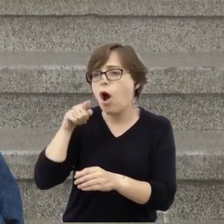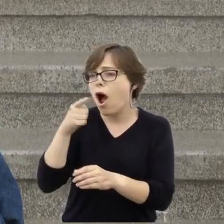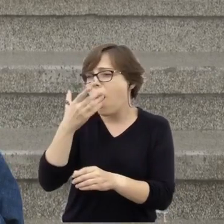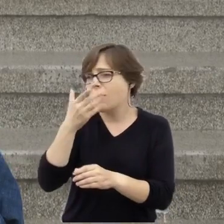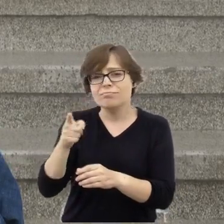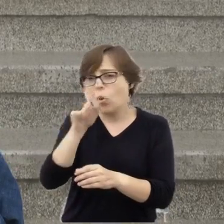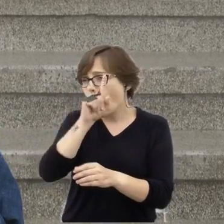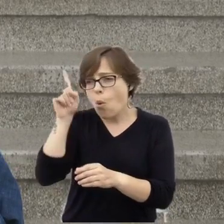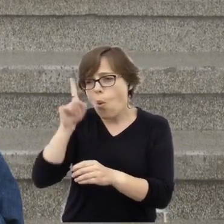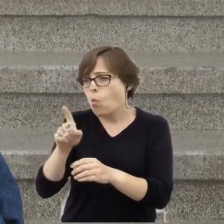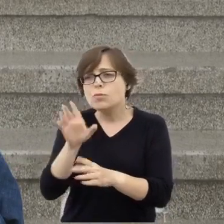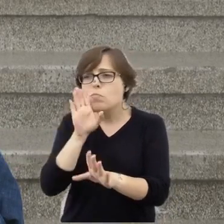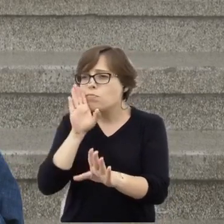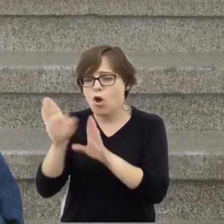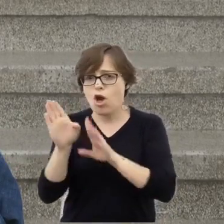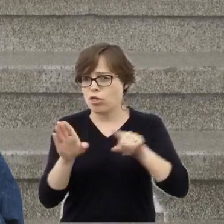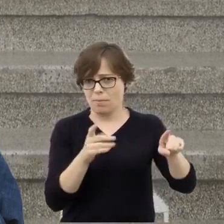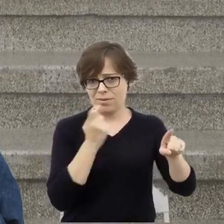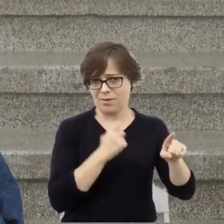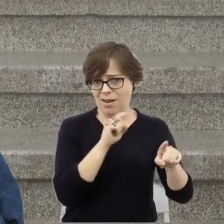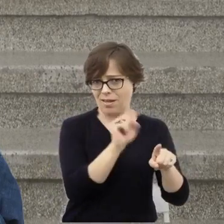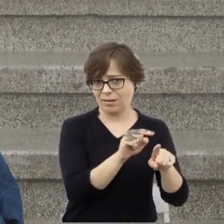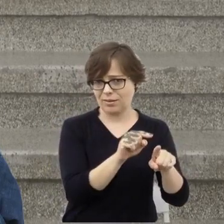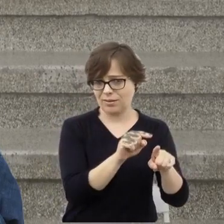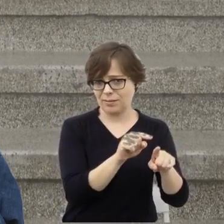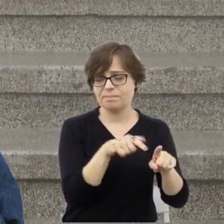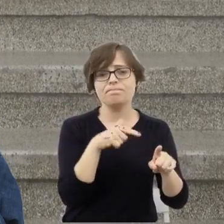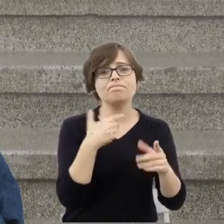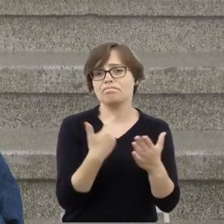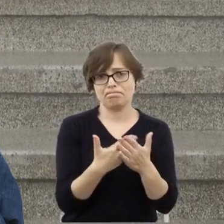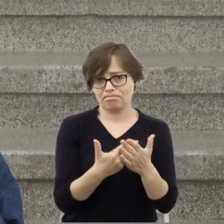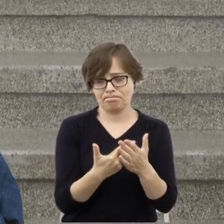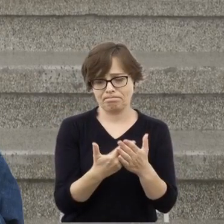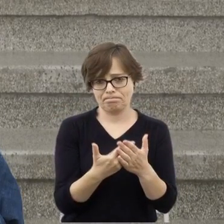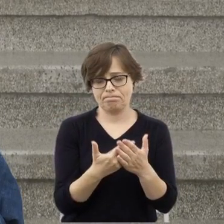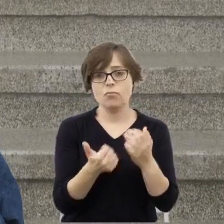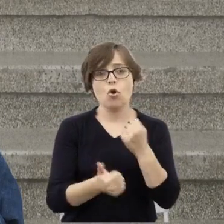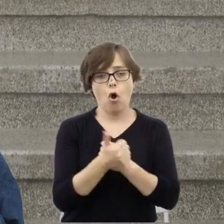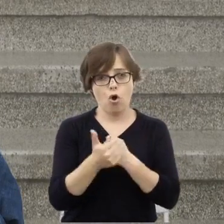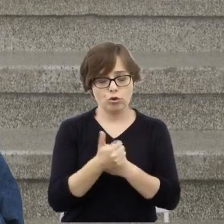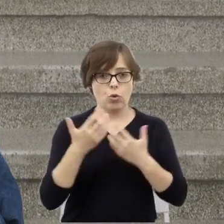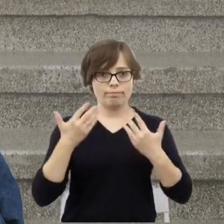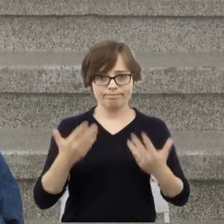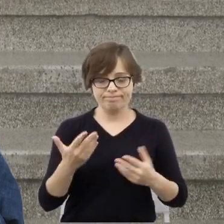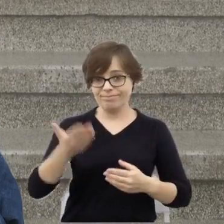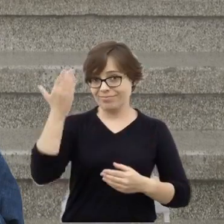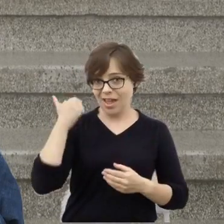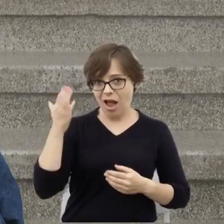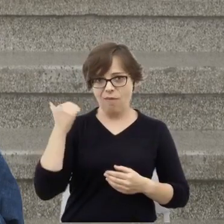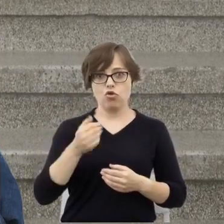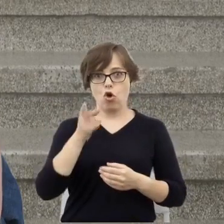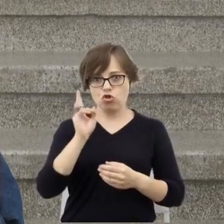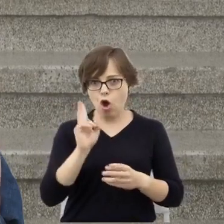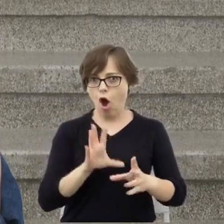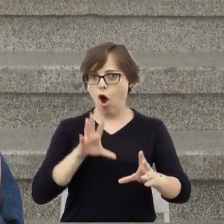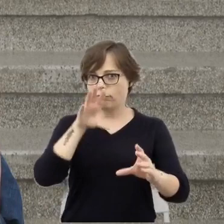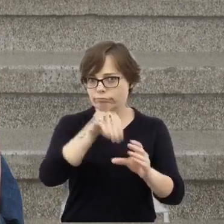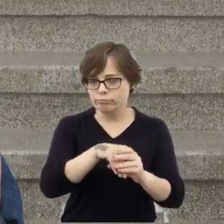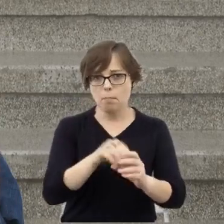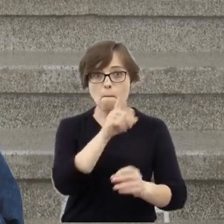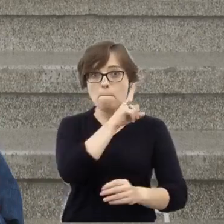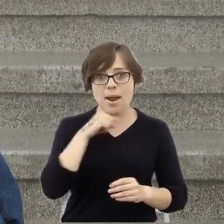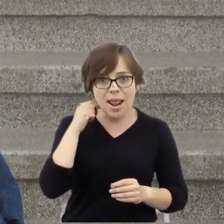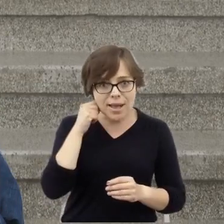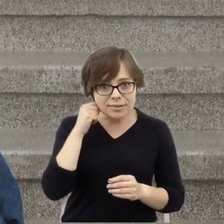Obywatelską w Kielcach. Chodziło o to, że służba w milicji pozwalała